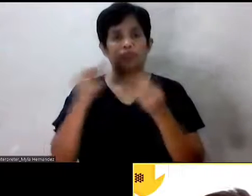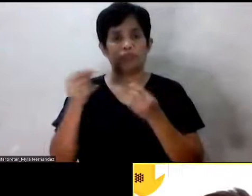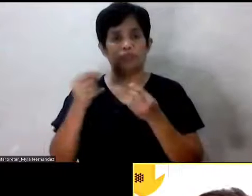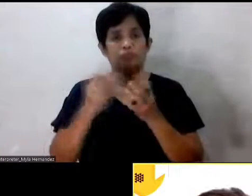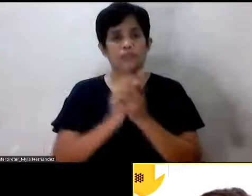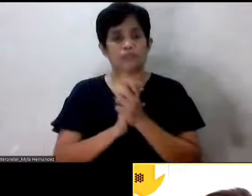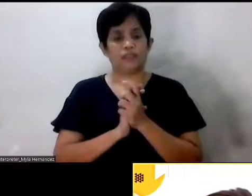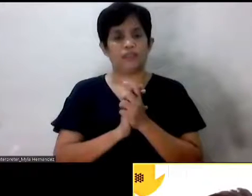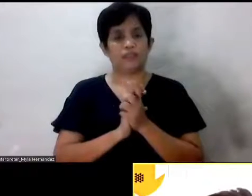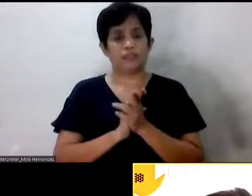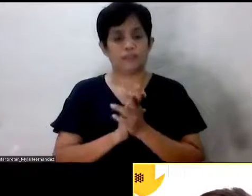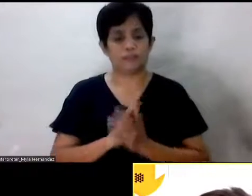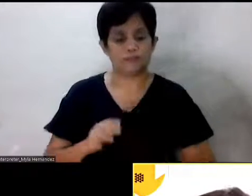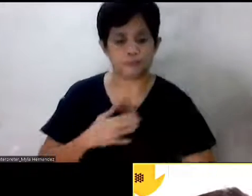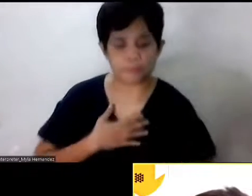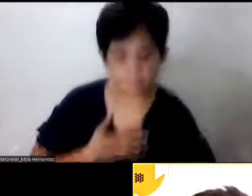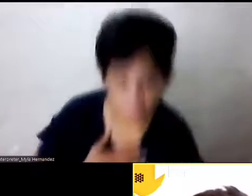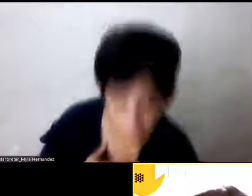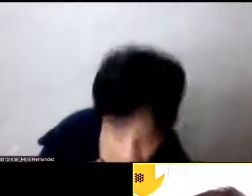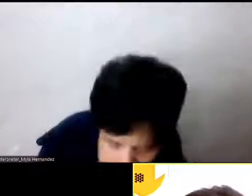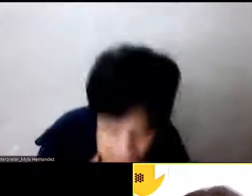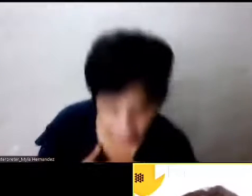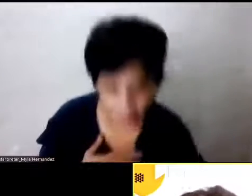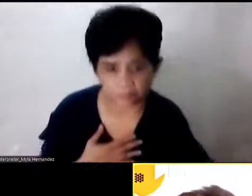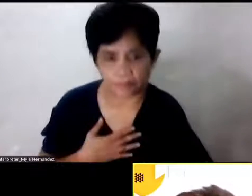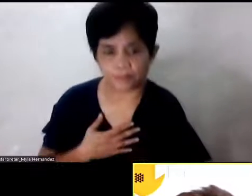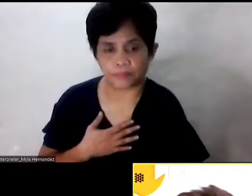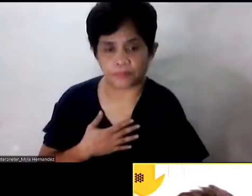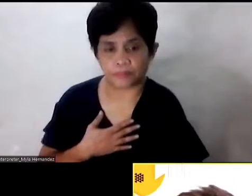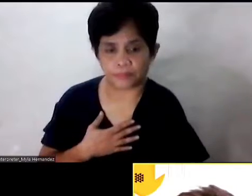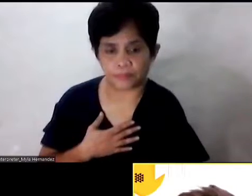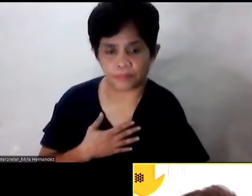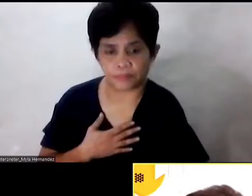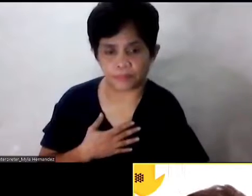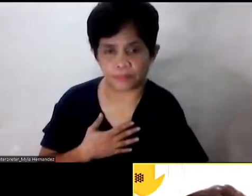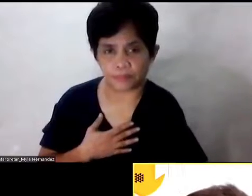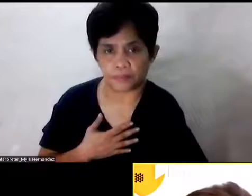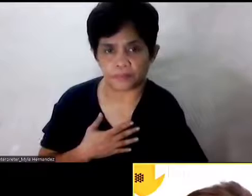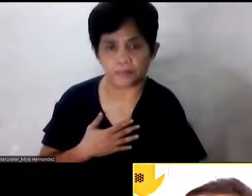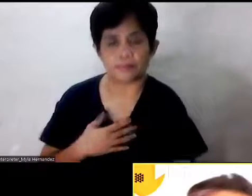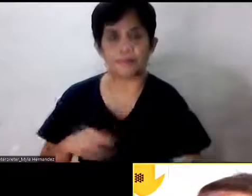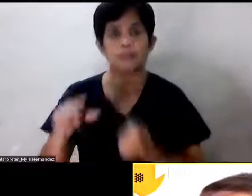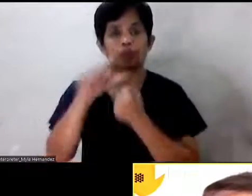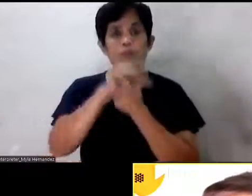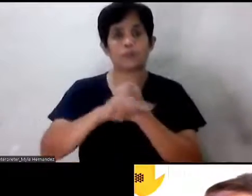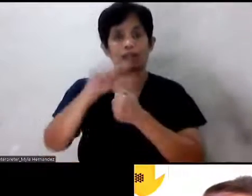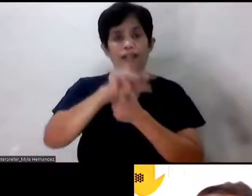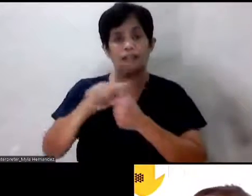tinatanong mo sa akin yung translation. Okay? Ginugle translate ko, Brother Eng, para sa'yo lang.